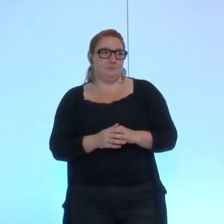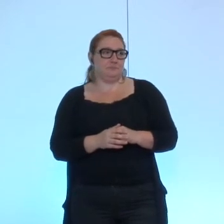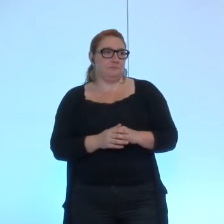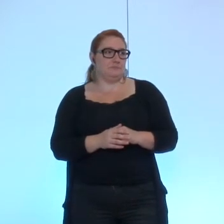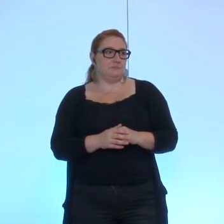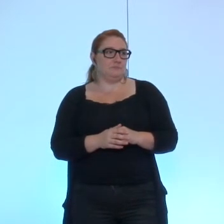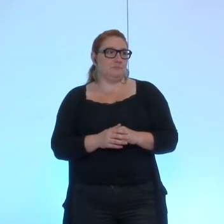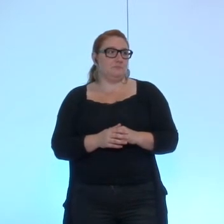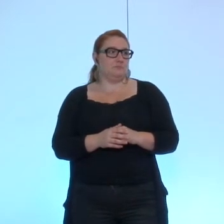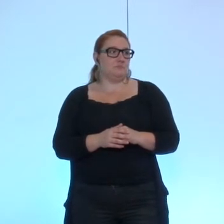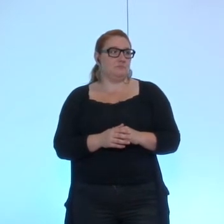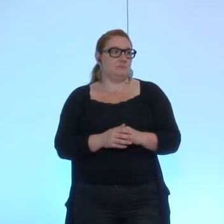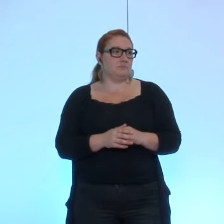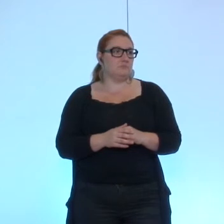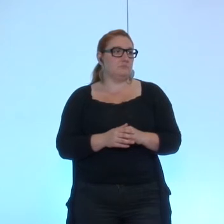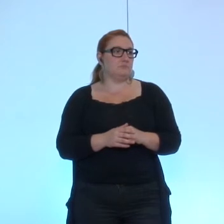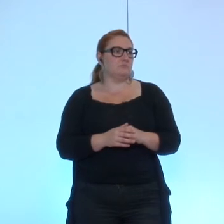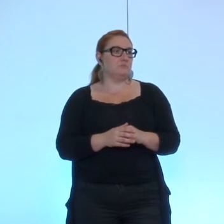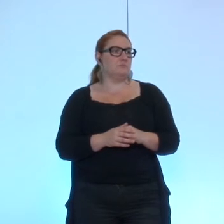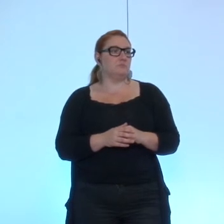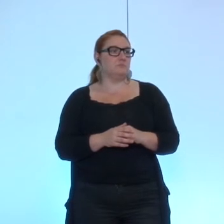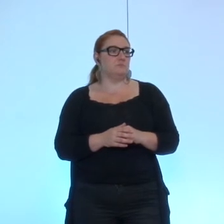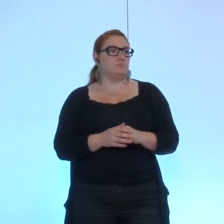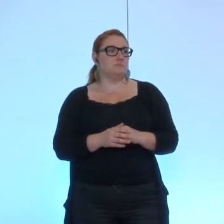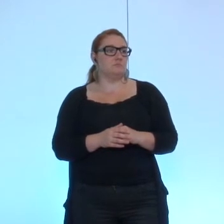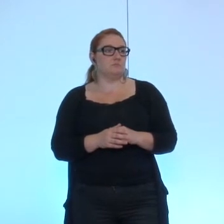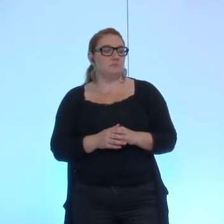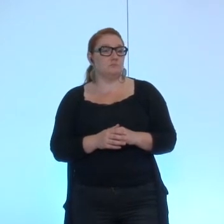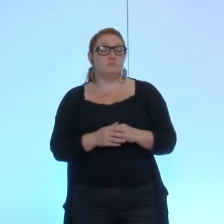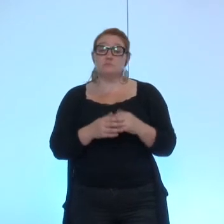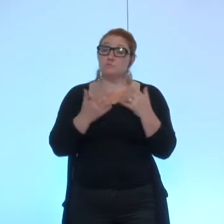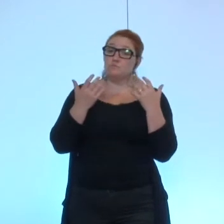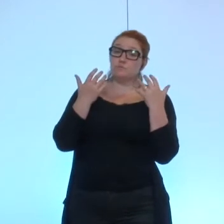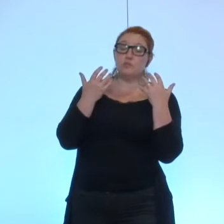si on veut donc avoir une politique de